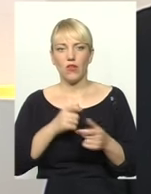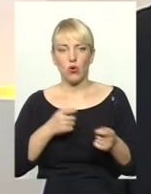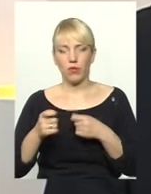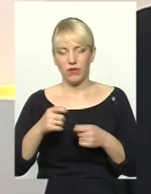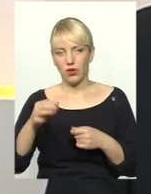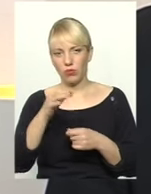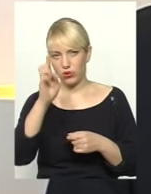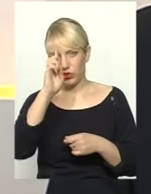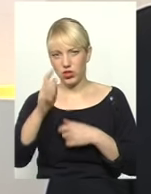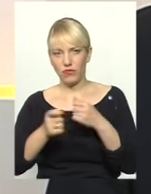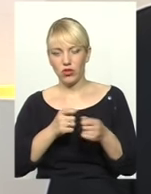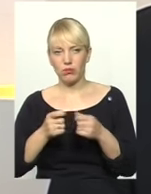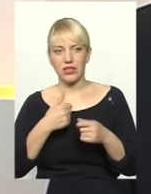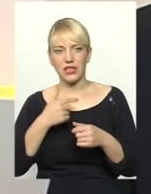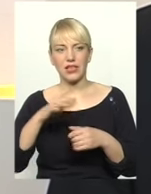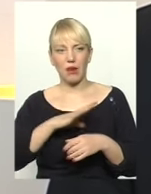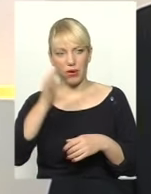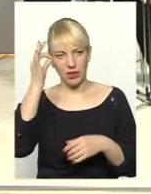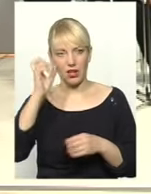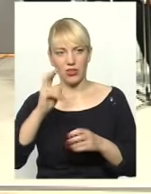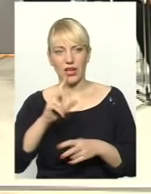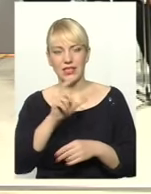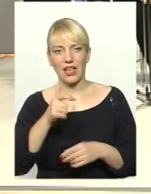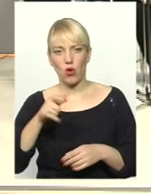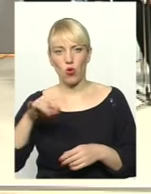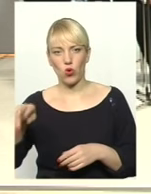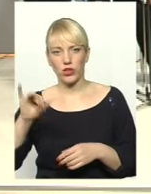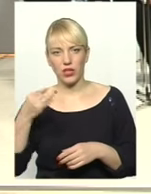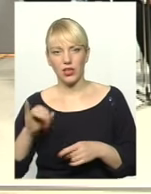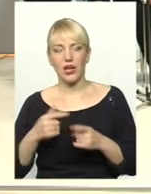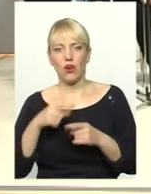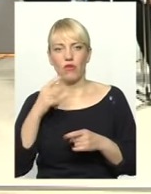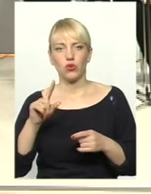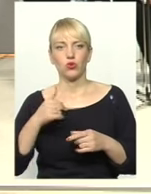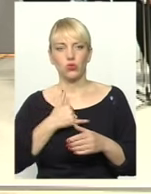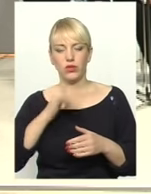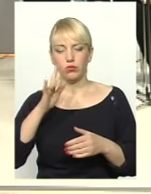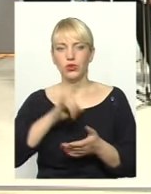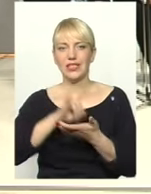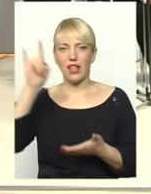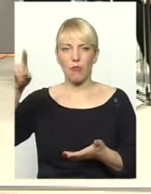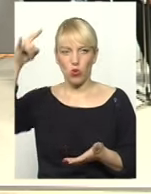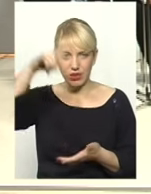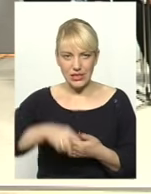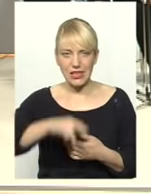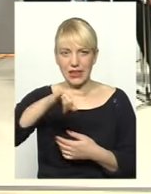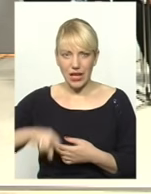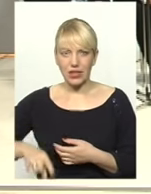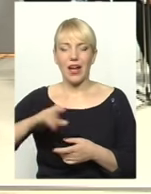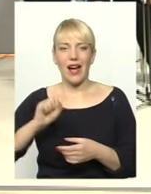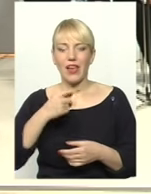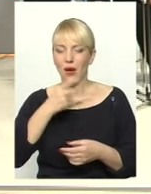державної адміністрації. пам'ятаю, як пан Загородній говорив, що в нас будуть самольоти сідати. Але я сьогодні бачу, що